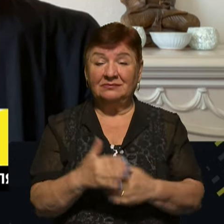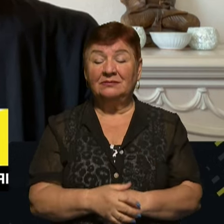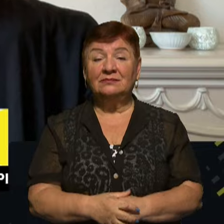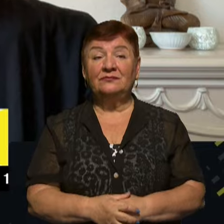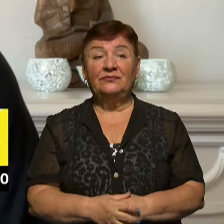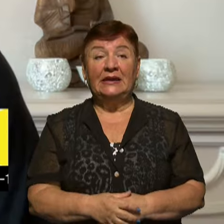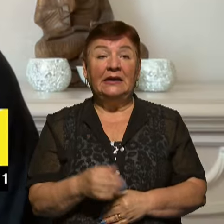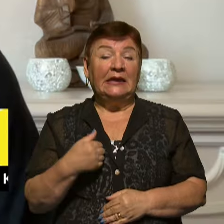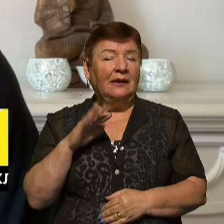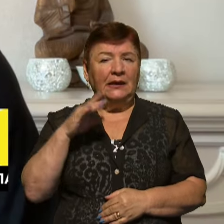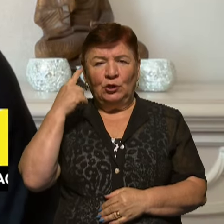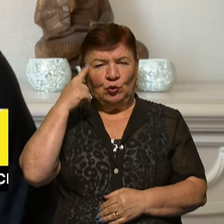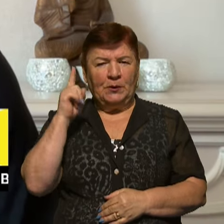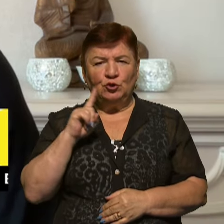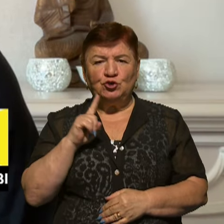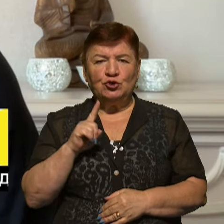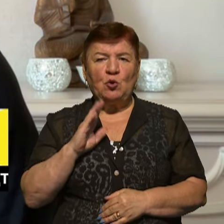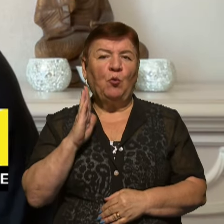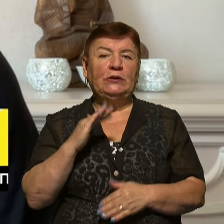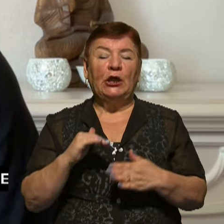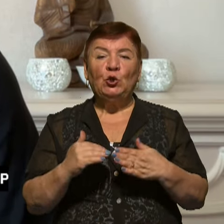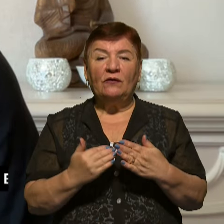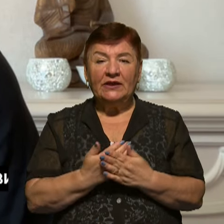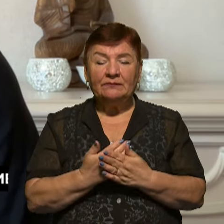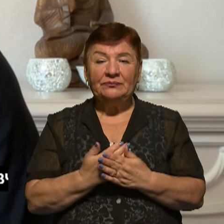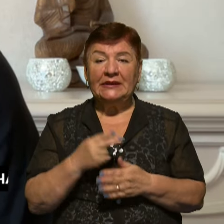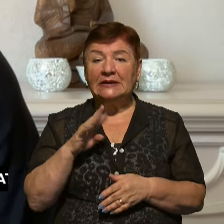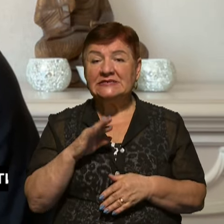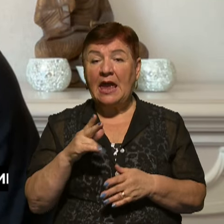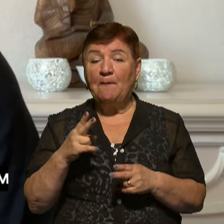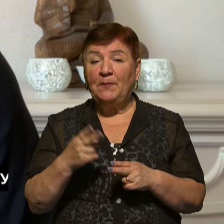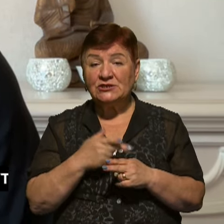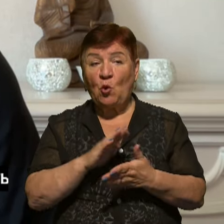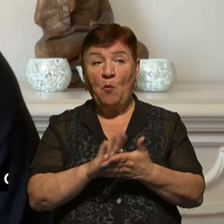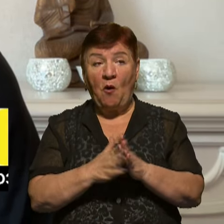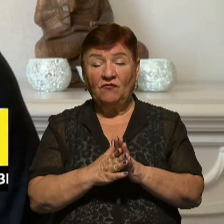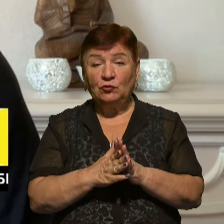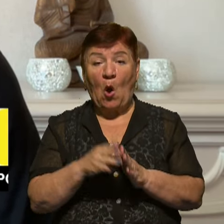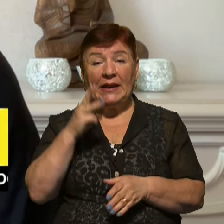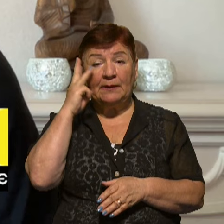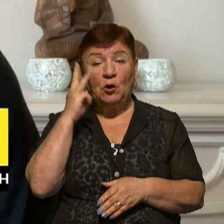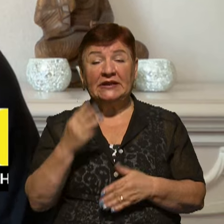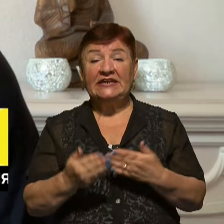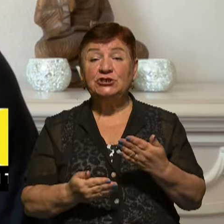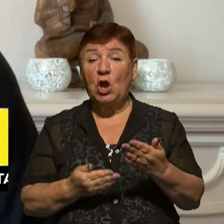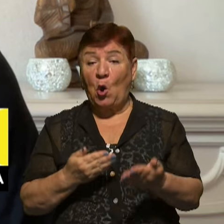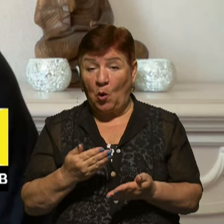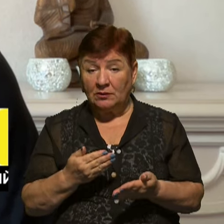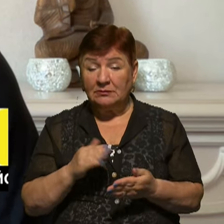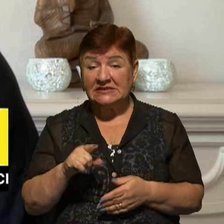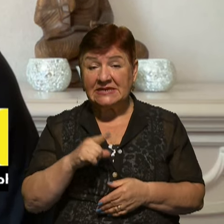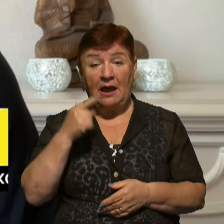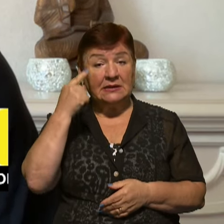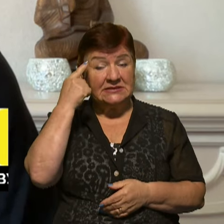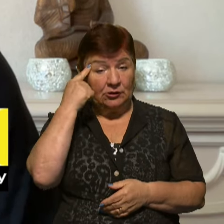Я не думаю, що буде щось геть нове. Тобто це, безумовно, дипломатичний крок за певним задумом,